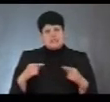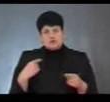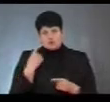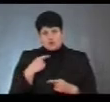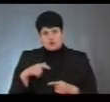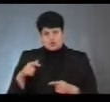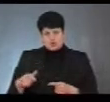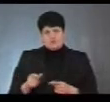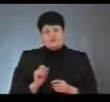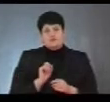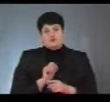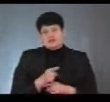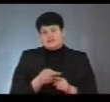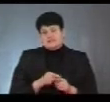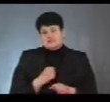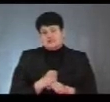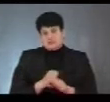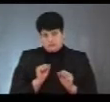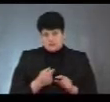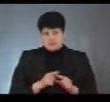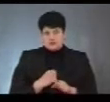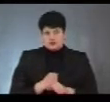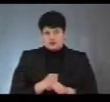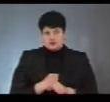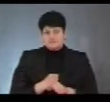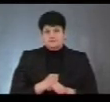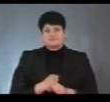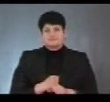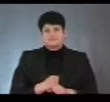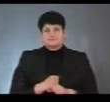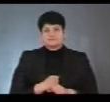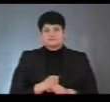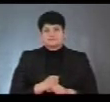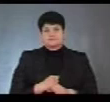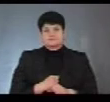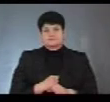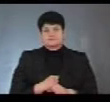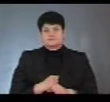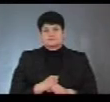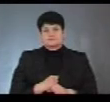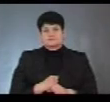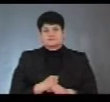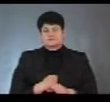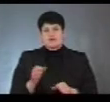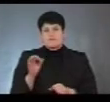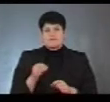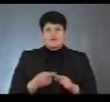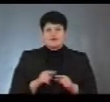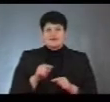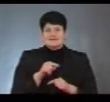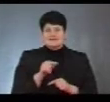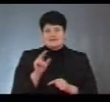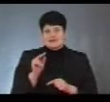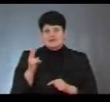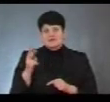вам доручила це зробити. Тобто, можна таке зробити? Так, ще є такий варіант. Ну, власне, про ці дати 20,